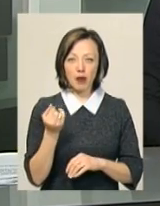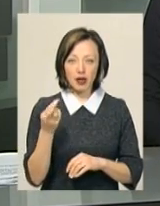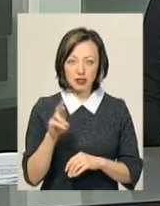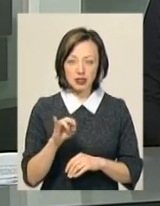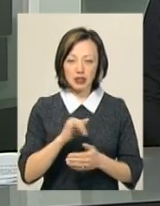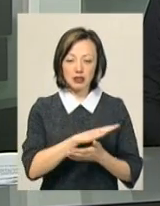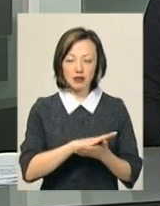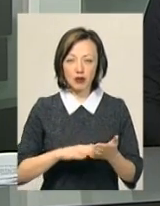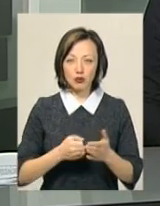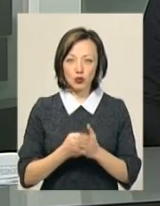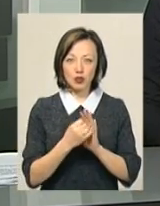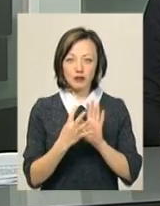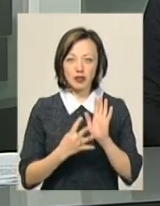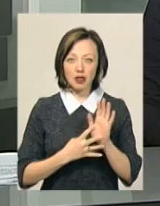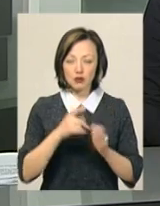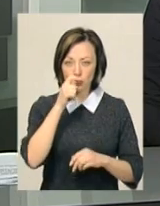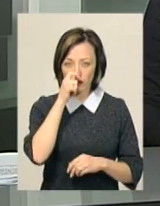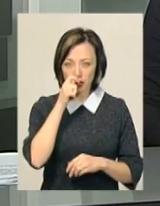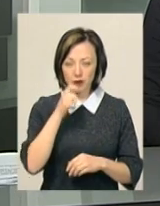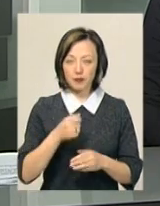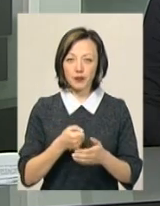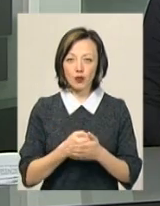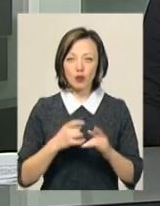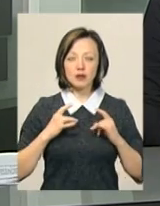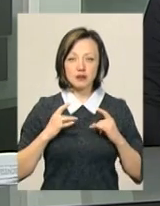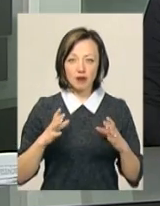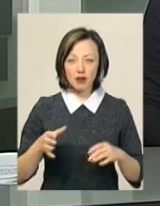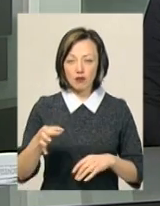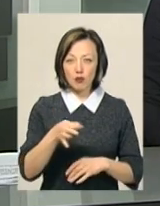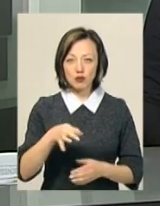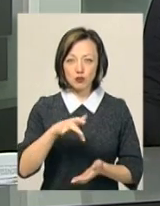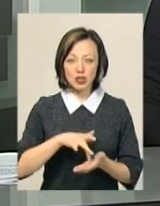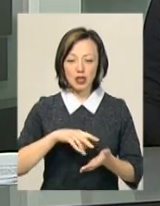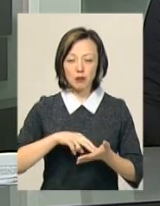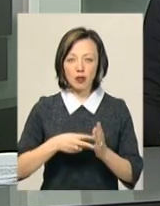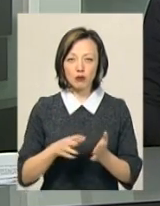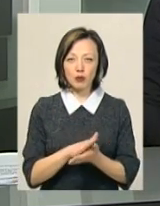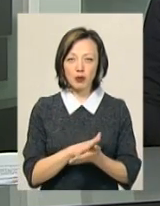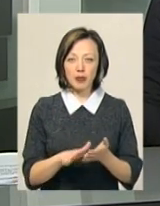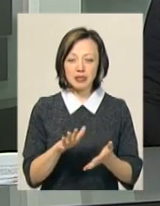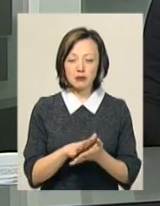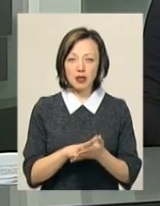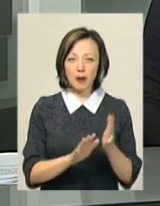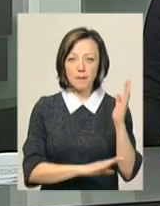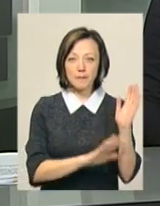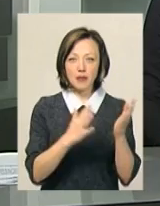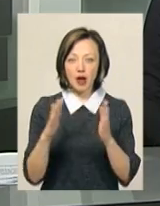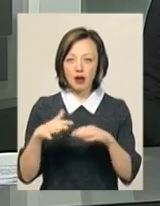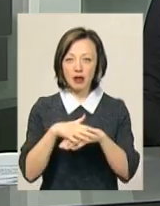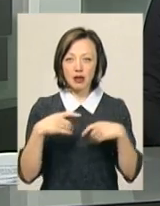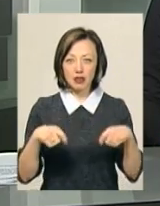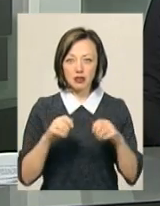і триватиме до 19 квітня. До Великодніх свят в обласному центрі планують прибрати від сміття парки, ринки,